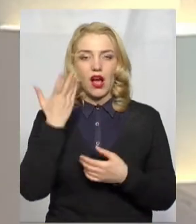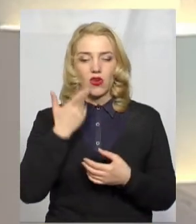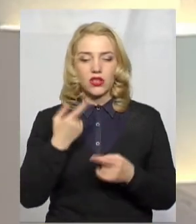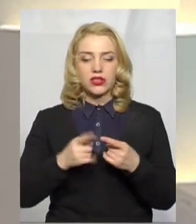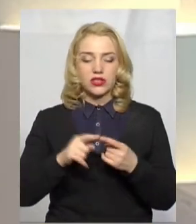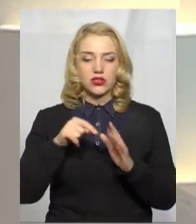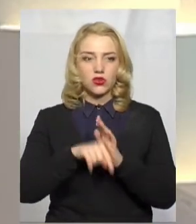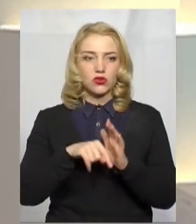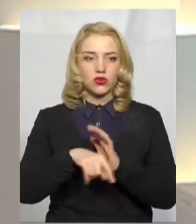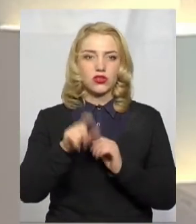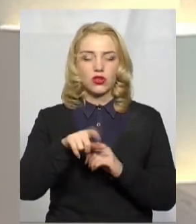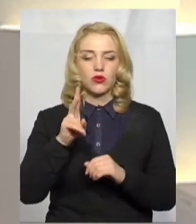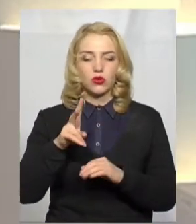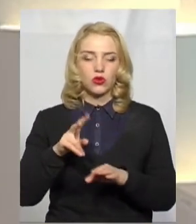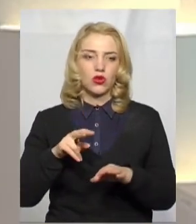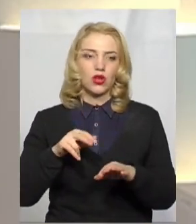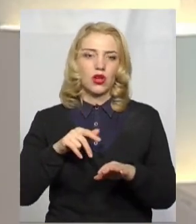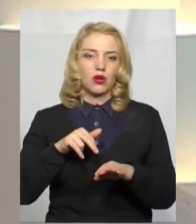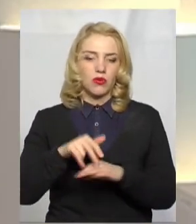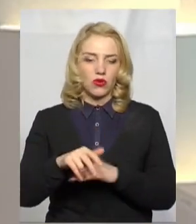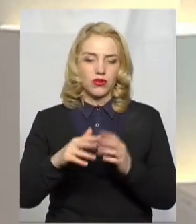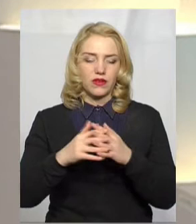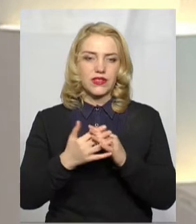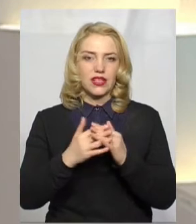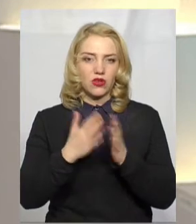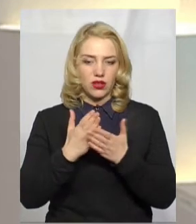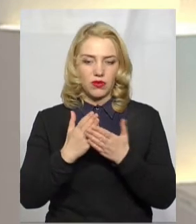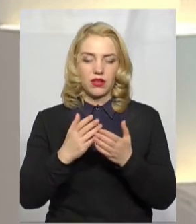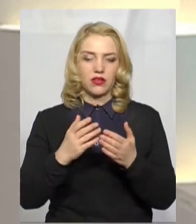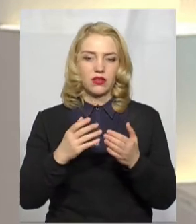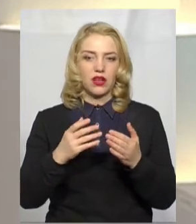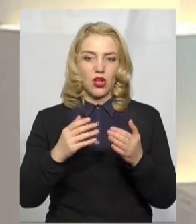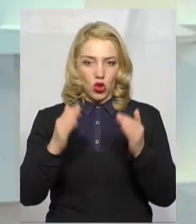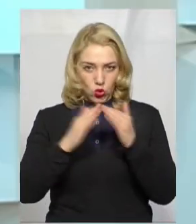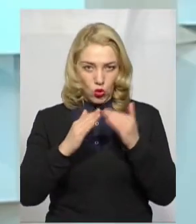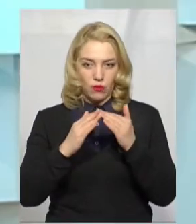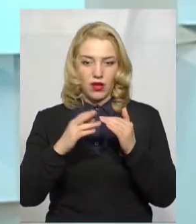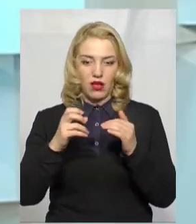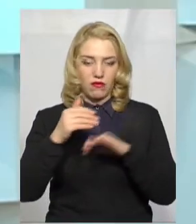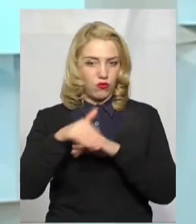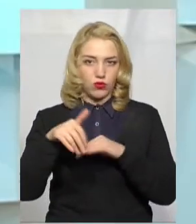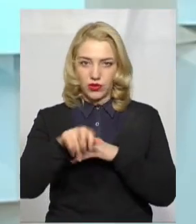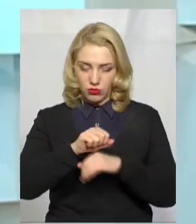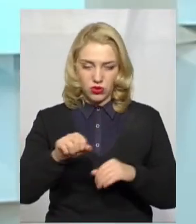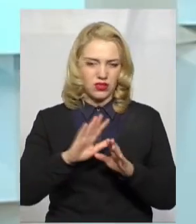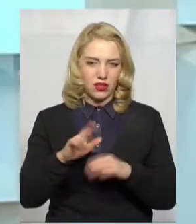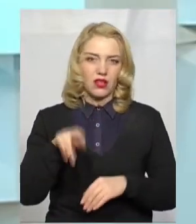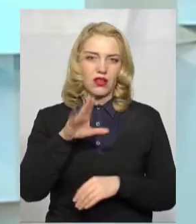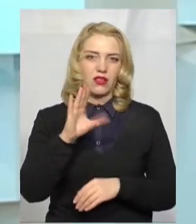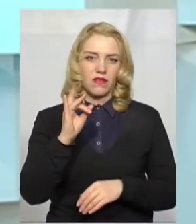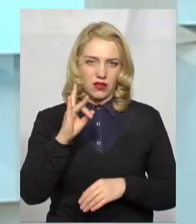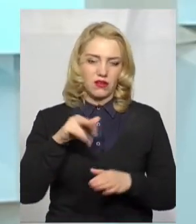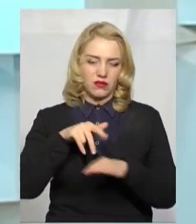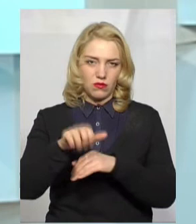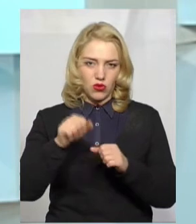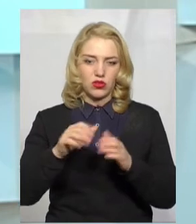приїхали у село, то за межі будинку, за межі двору, чи які там? За межі двору. Разом з тим, у нас є відповідні